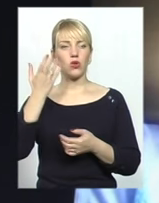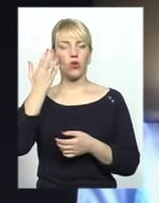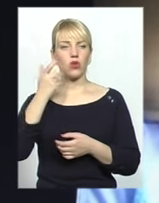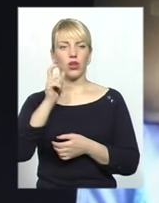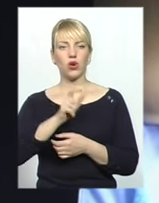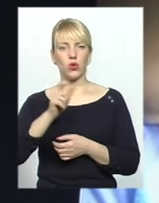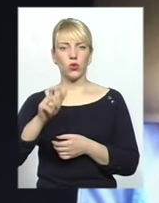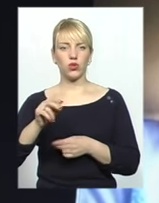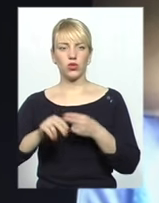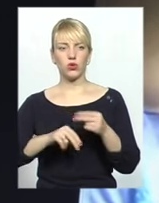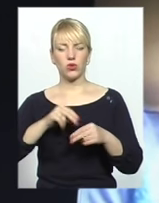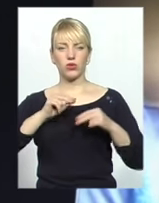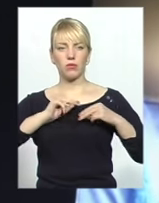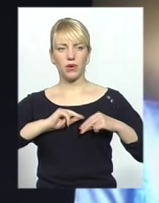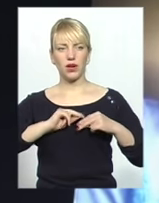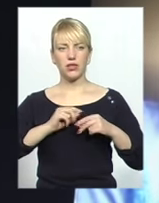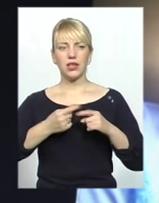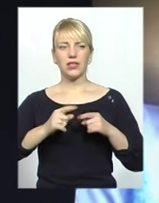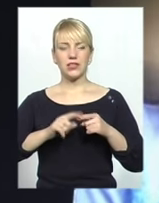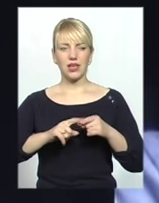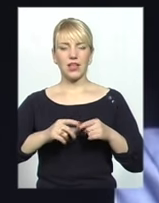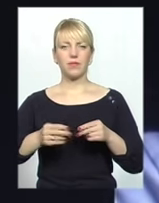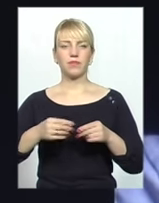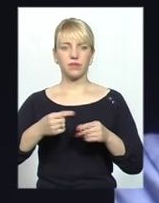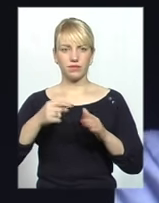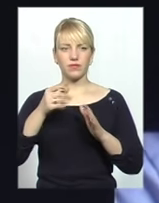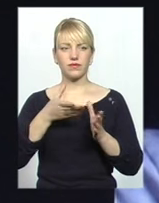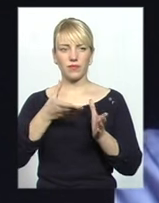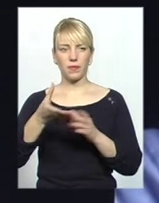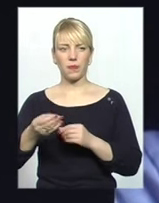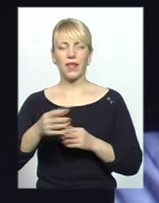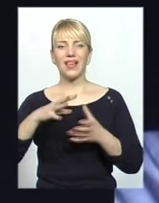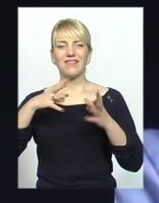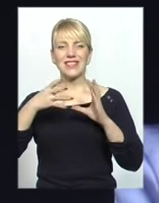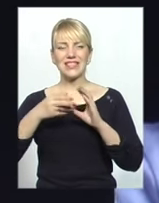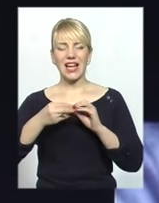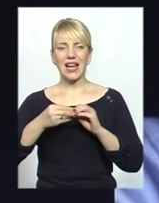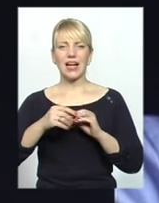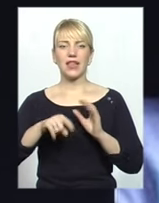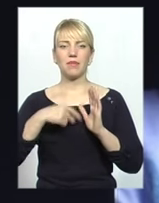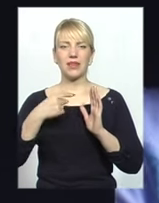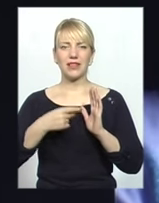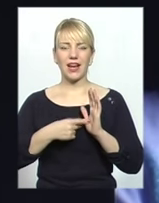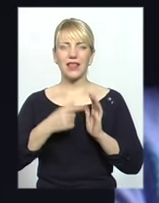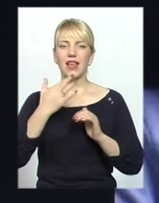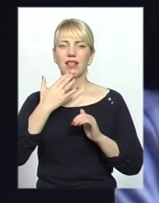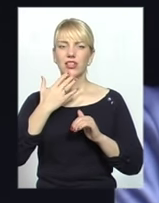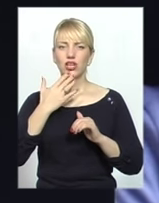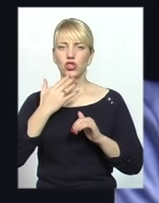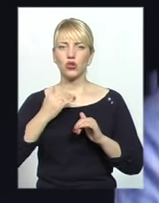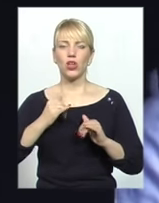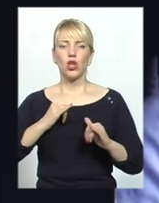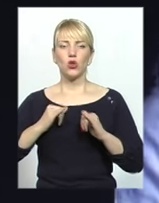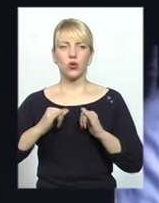шукають працю, це завжди дає про себе знати. Взагалі питання етнічної толерантності останнім часом і у Франції